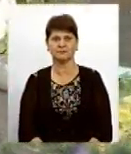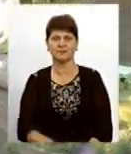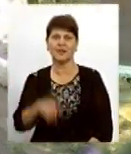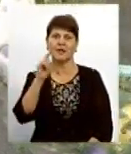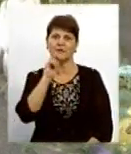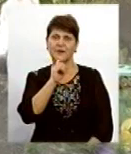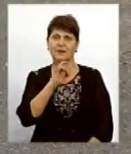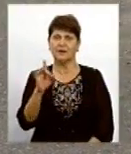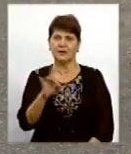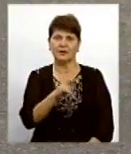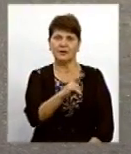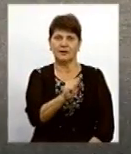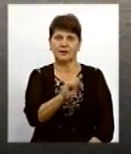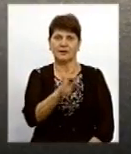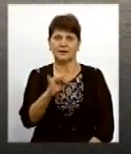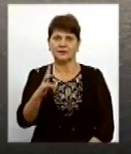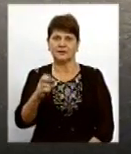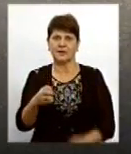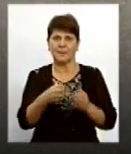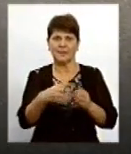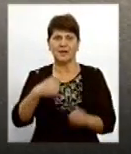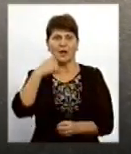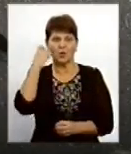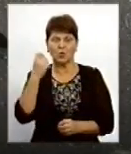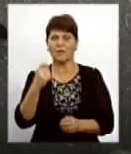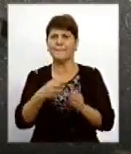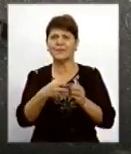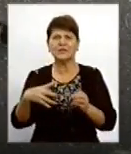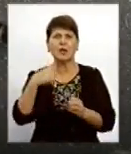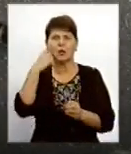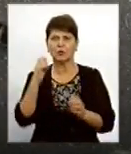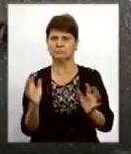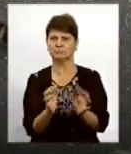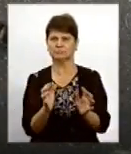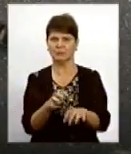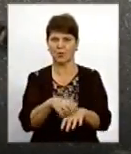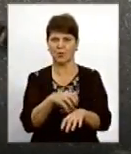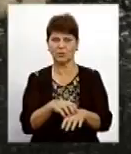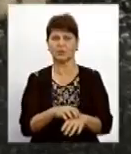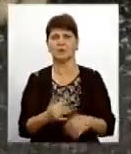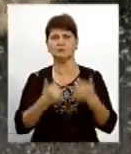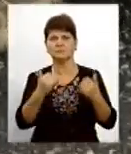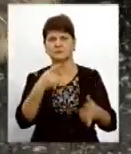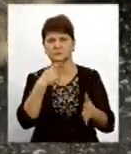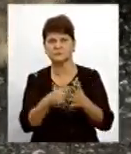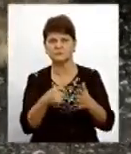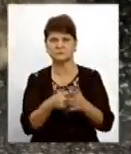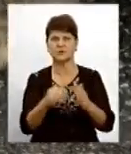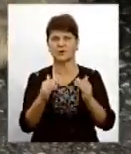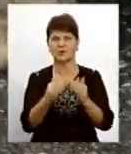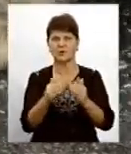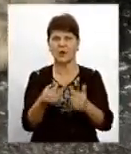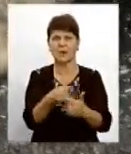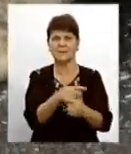Віничанка Раїса Красінська 15 років опікується безпритульними котами. Годує їх кілька разів на день та облаштовує їм прихисток здебільшого між